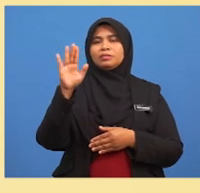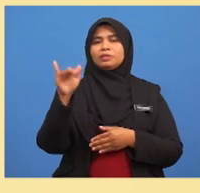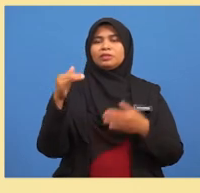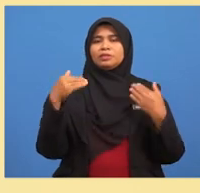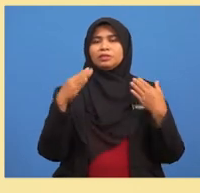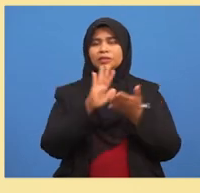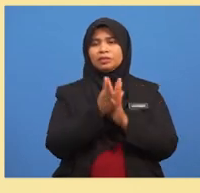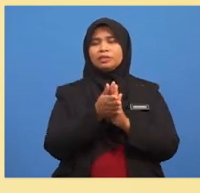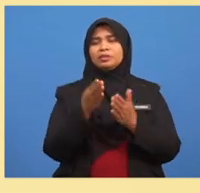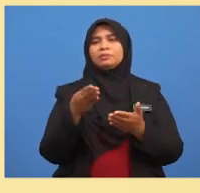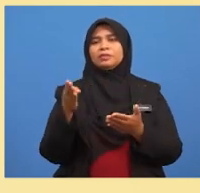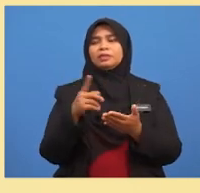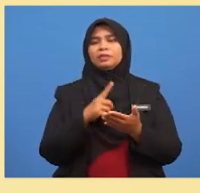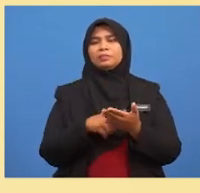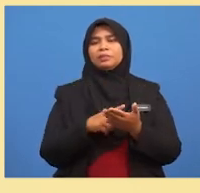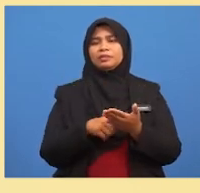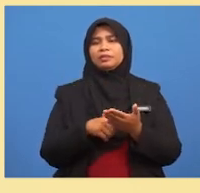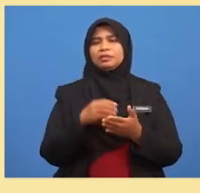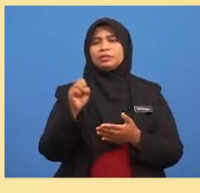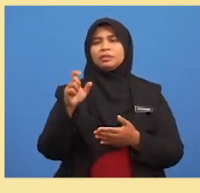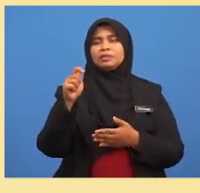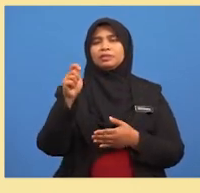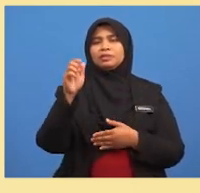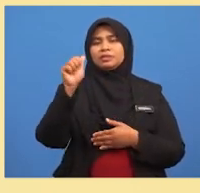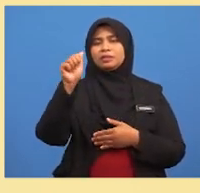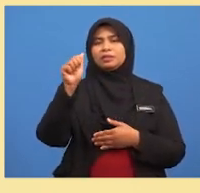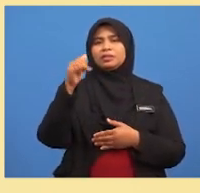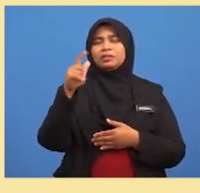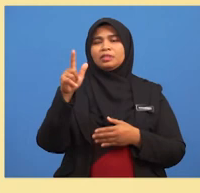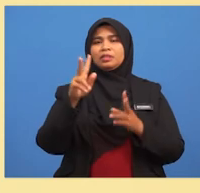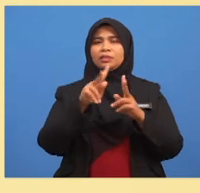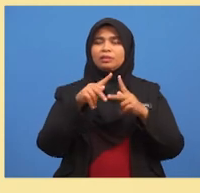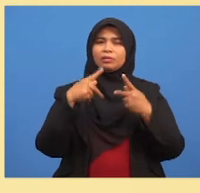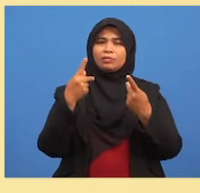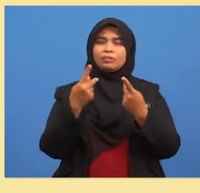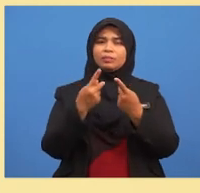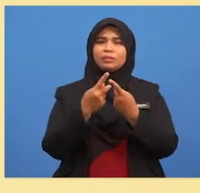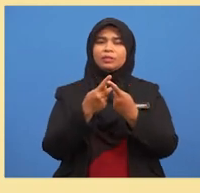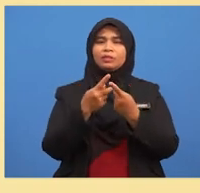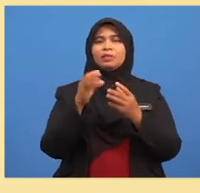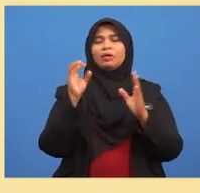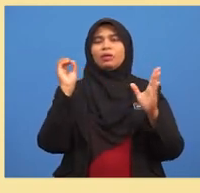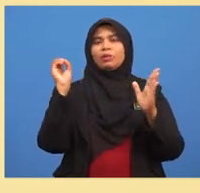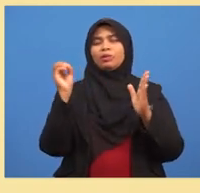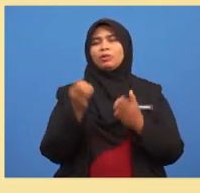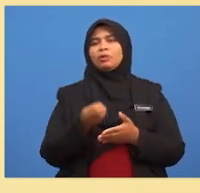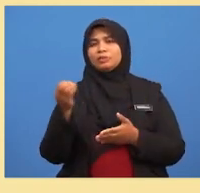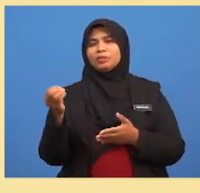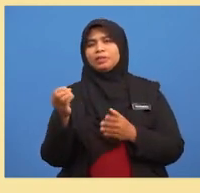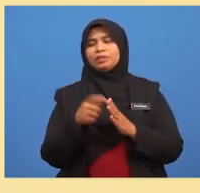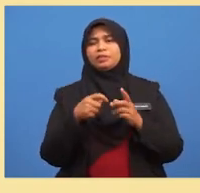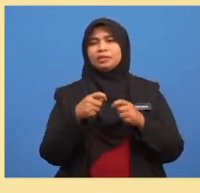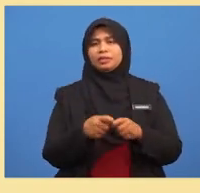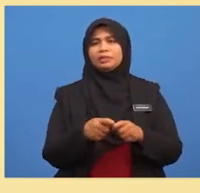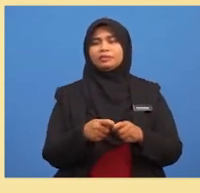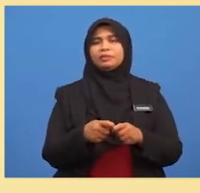perbincangan Set A ialah koleksi objek tertentu Pelengkap bagi set